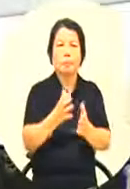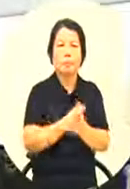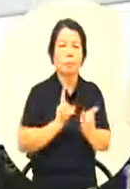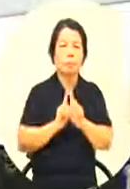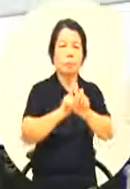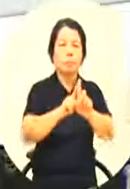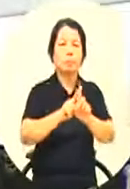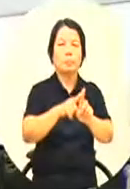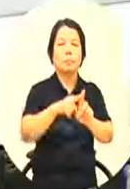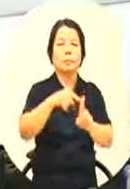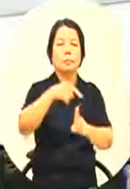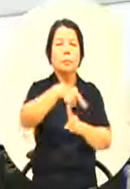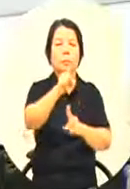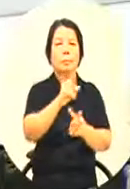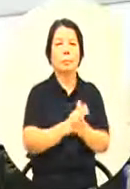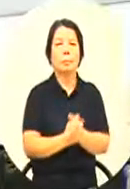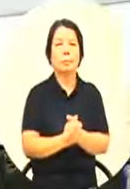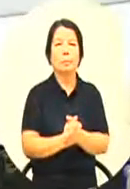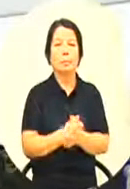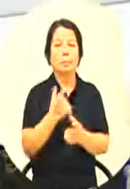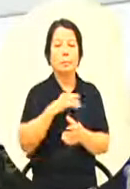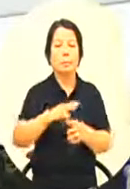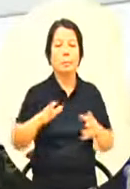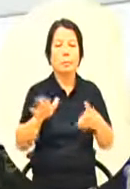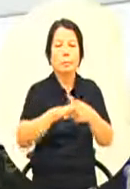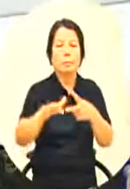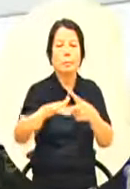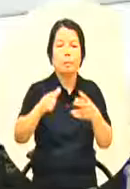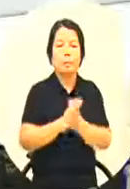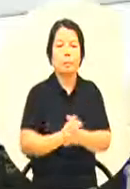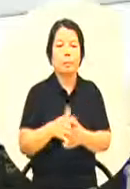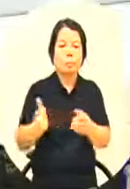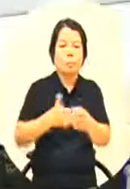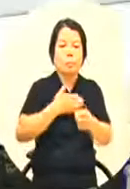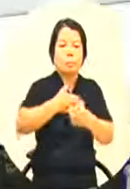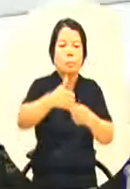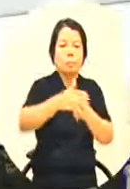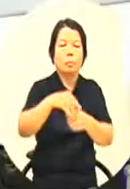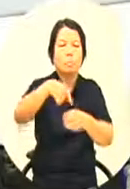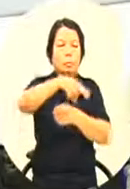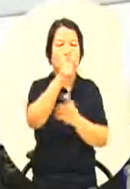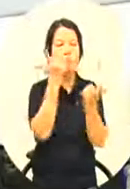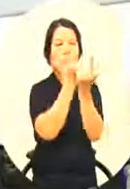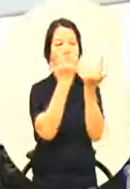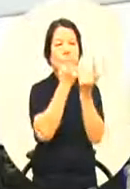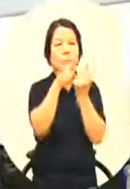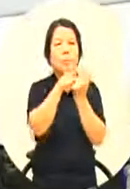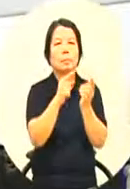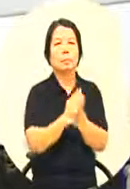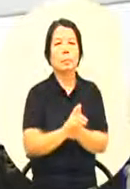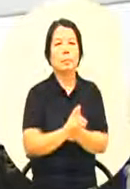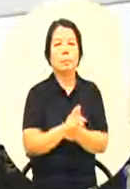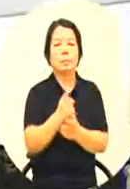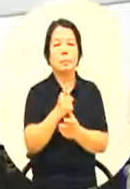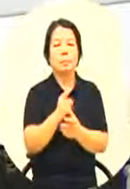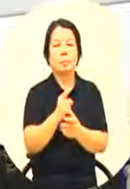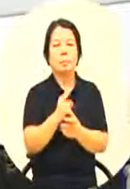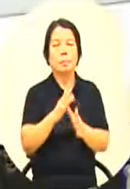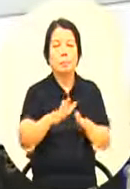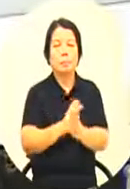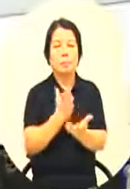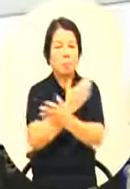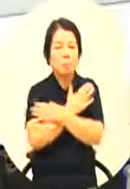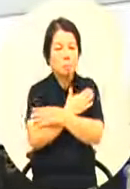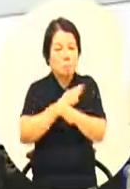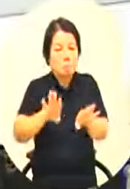去陪着我们的国小的桌球队去到台北其实他们都在有些甚至是在幼稚